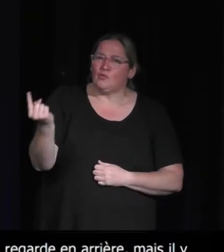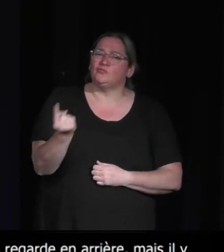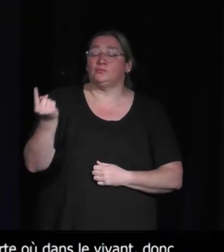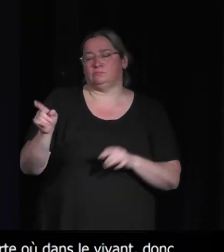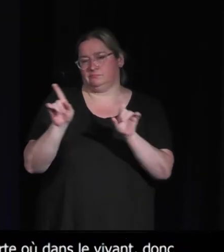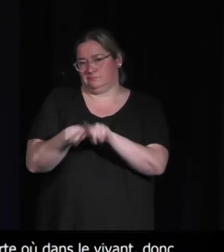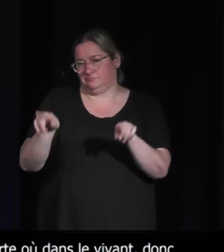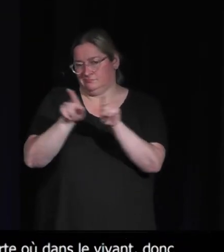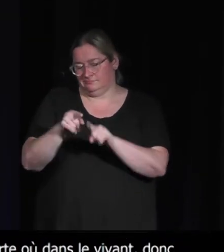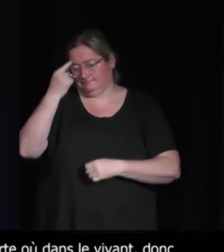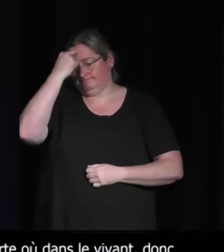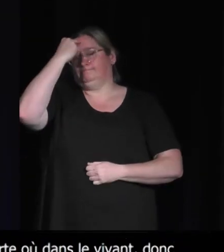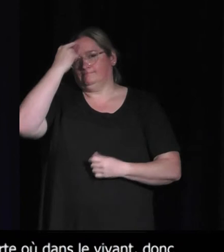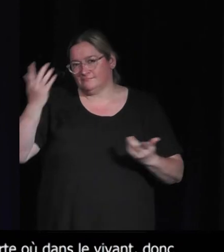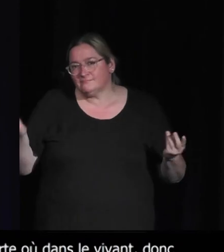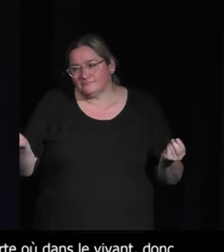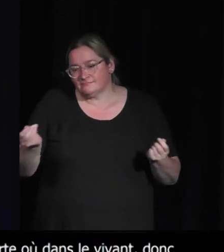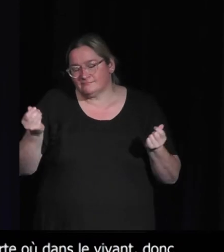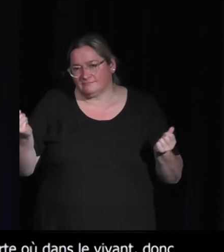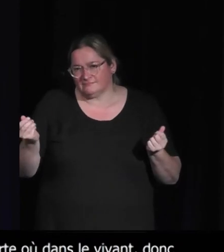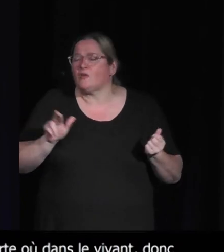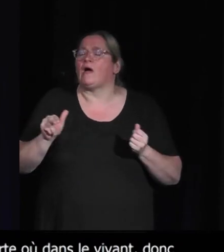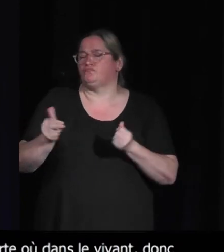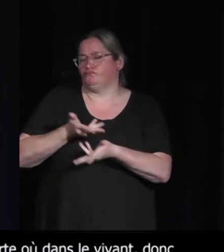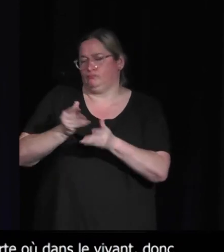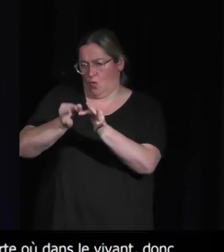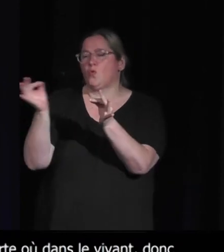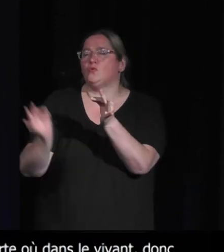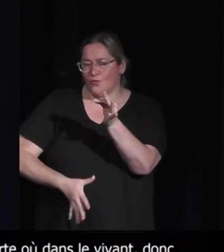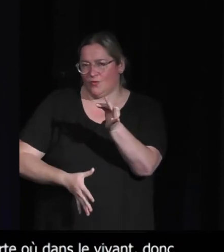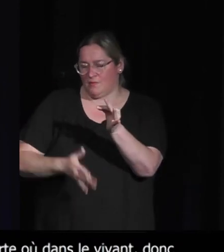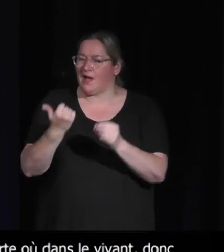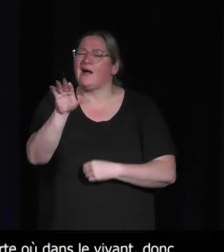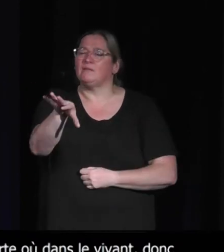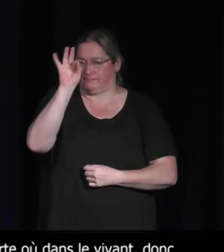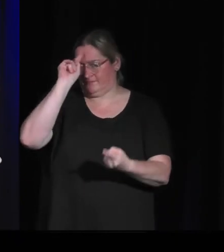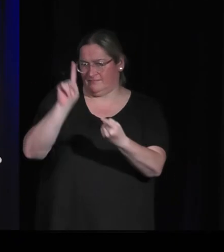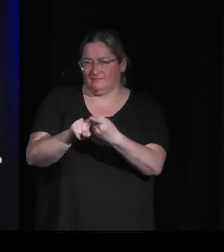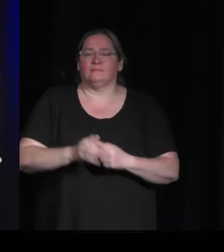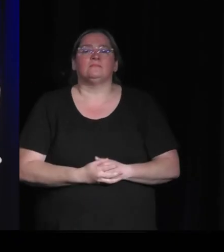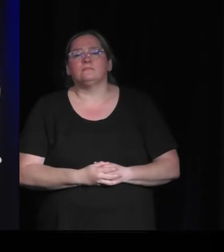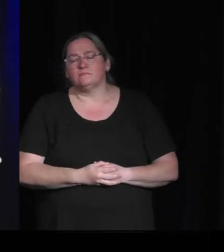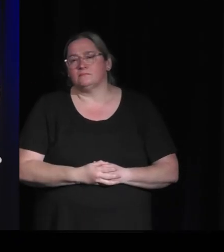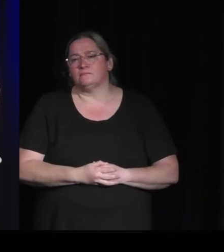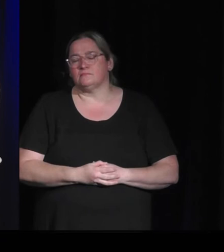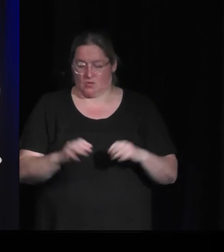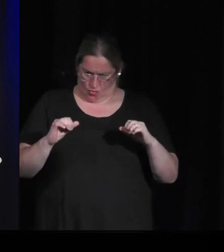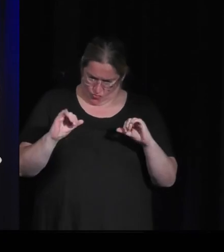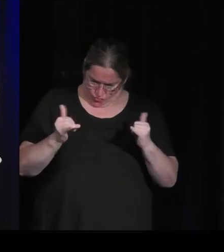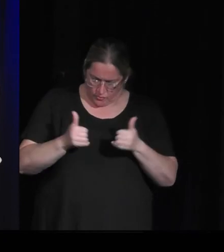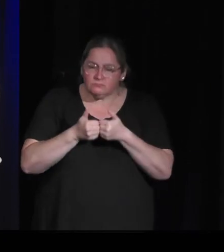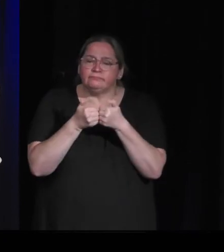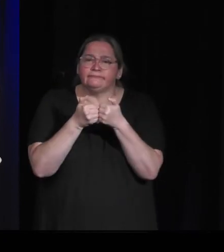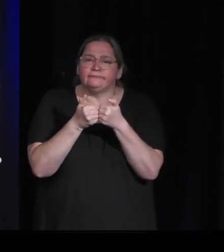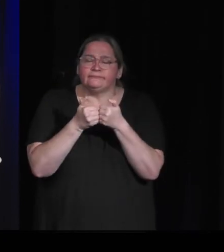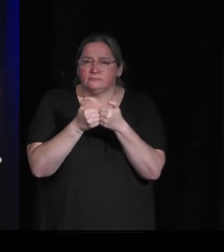cette capacité. On va peut-être conclure là-dessus, mais c'est de... Le jeu vidéo, pour toi, peut être un moyen,